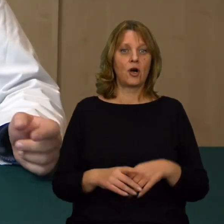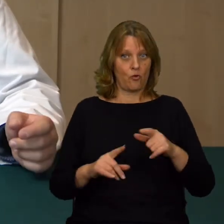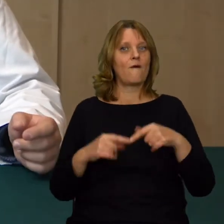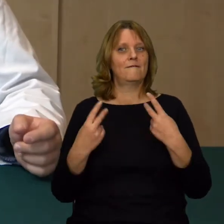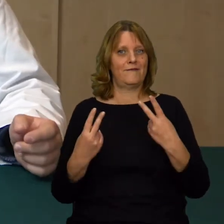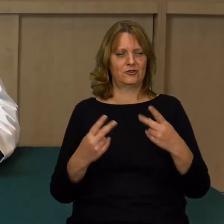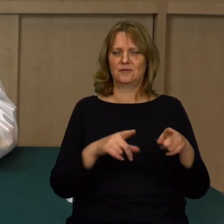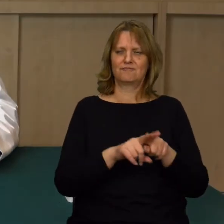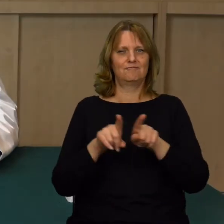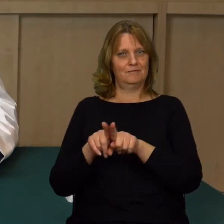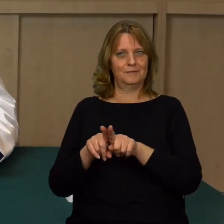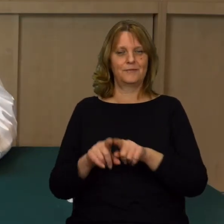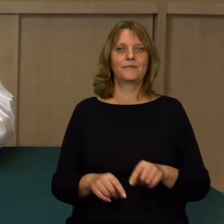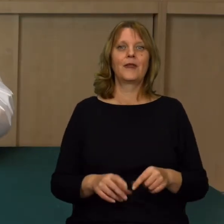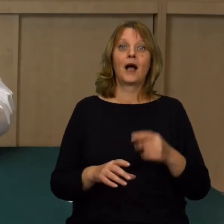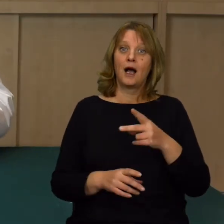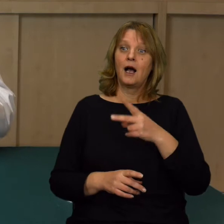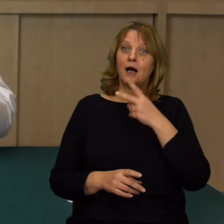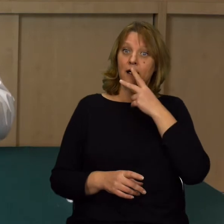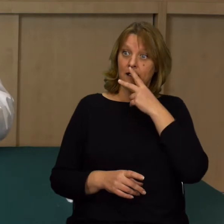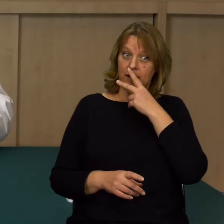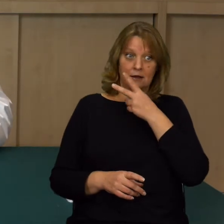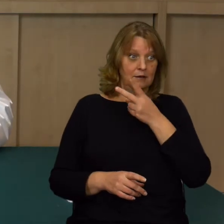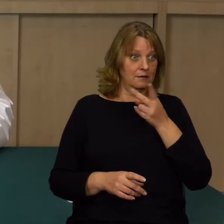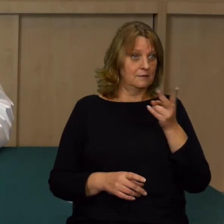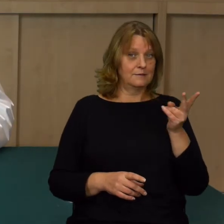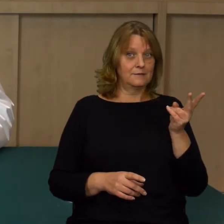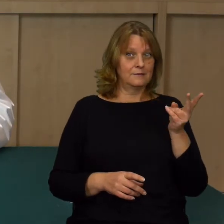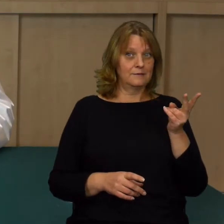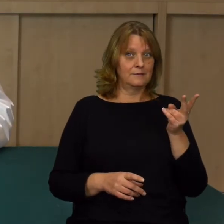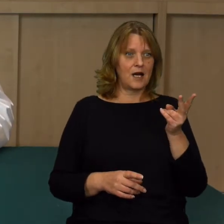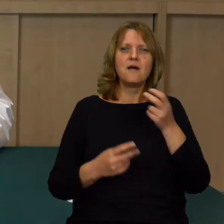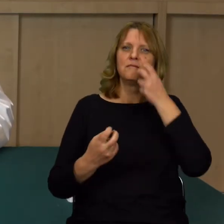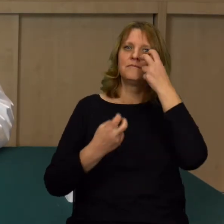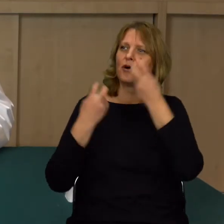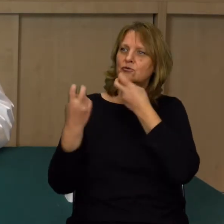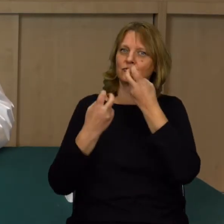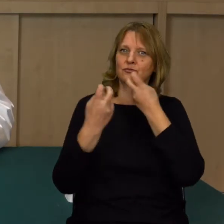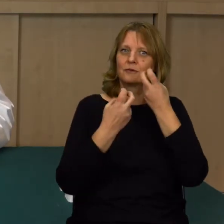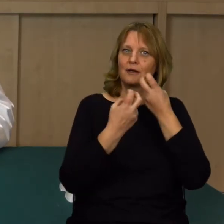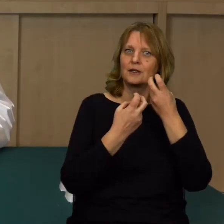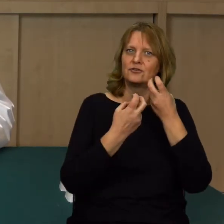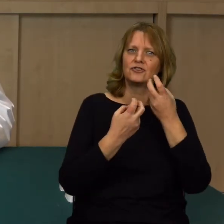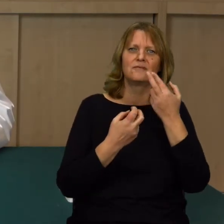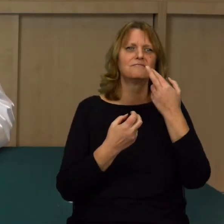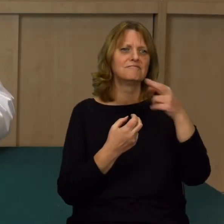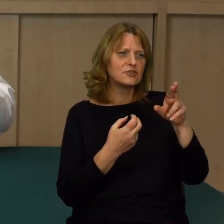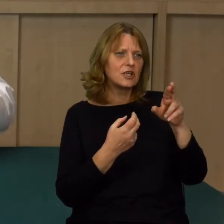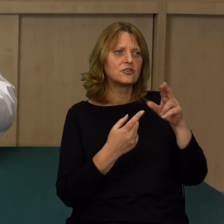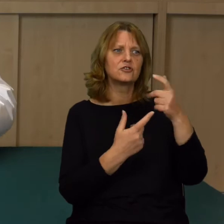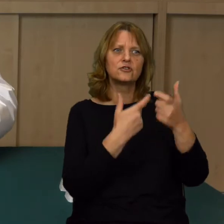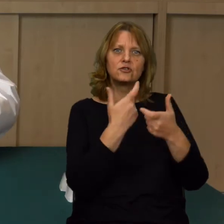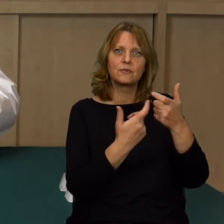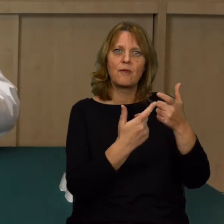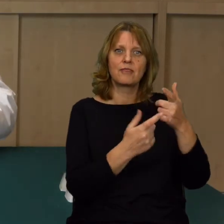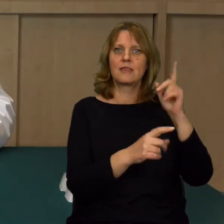dość ważne. Moi drodzy, teraz rozglądnijcie się dookoła Was i poszukajcie przedmiotu, który jest wykonany